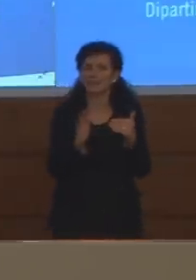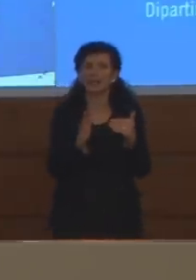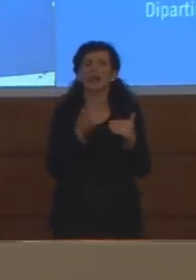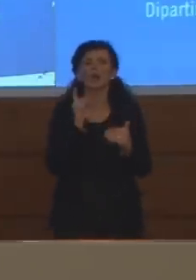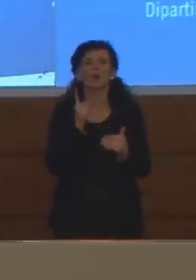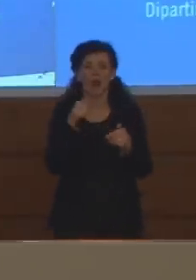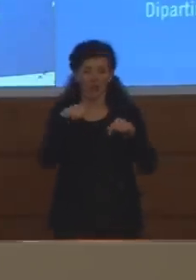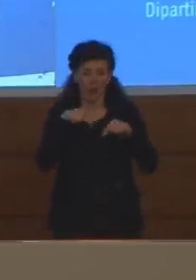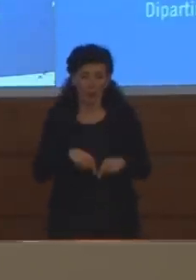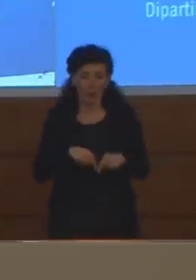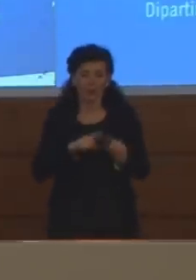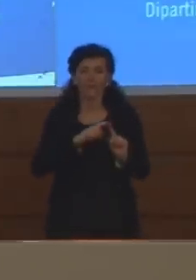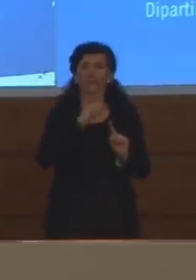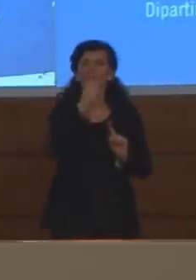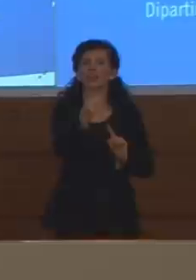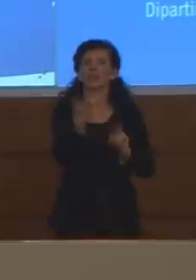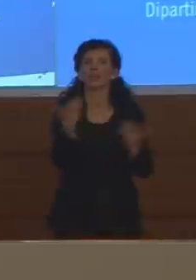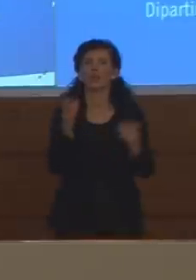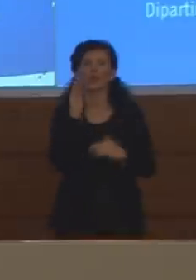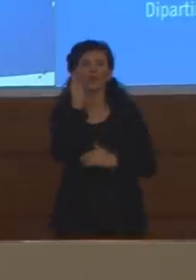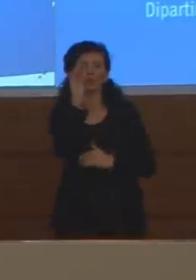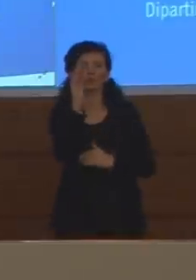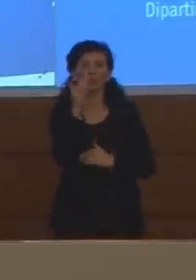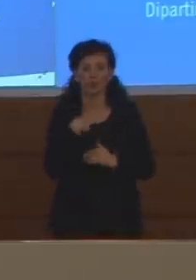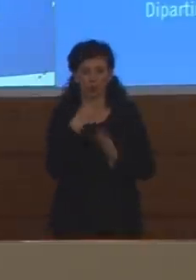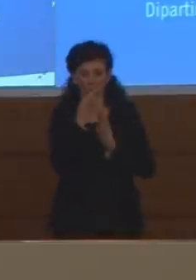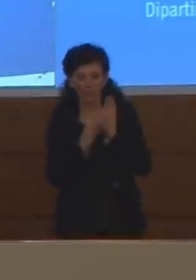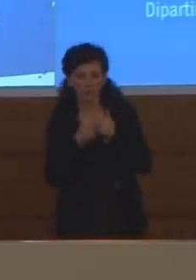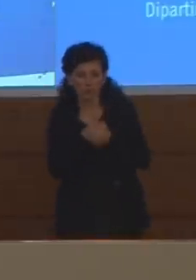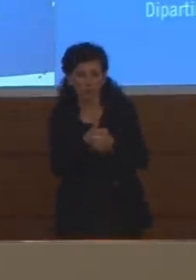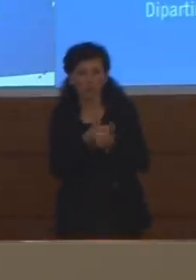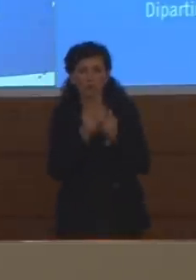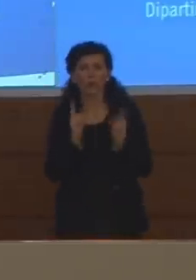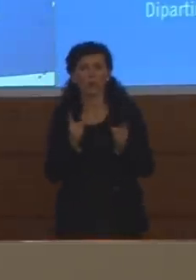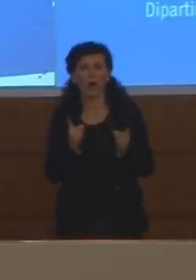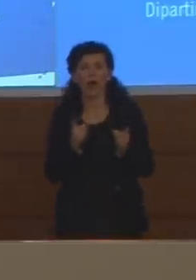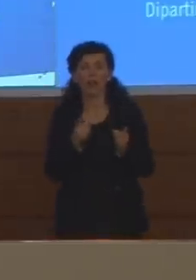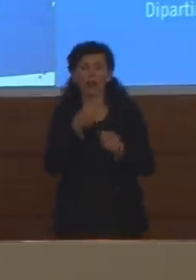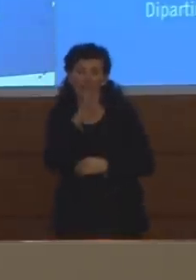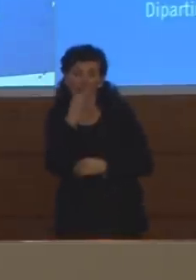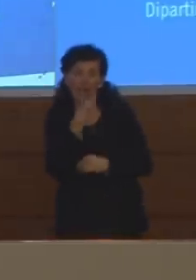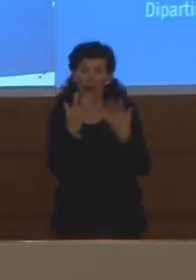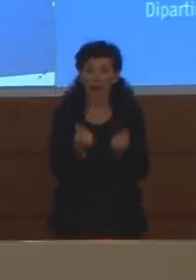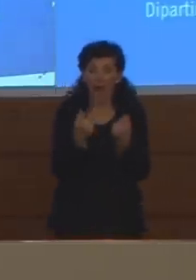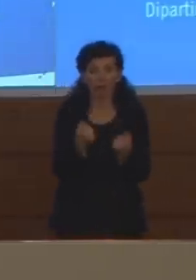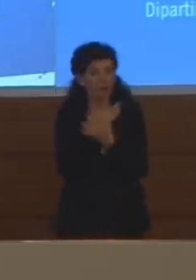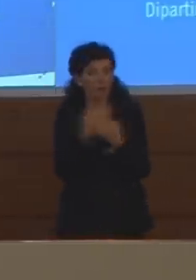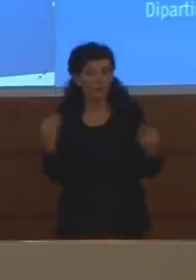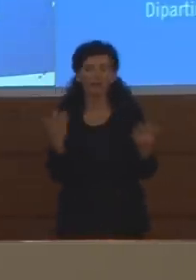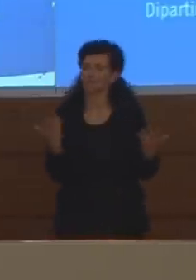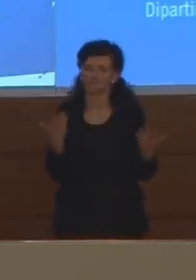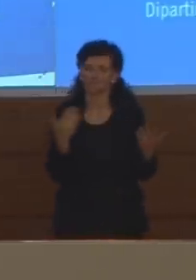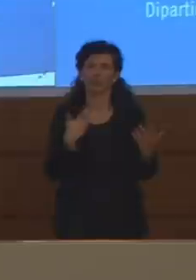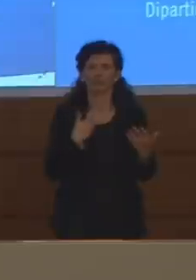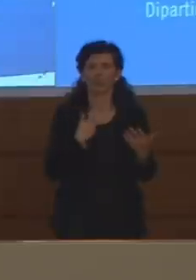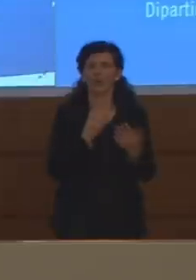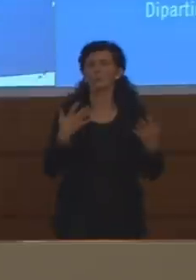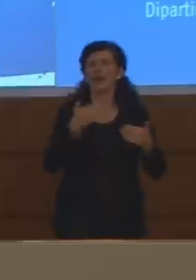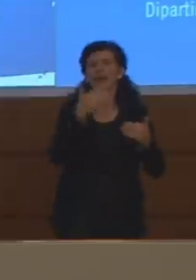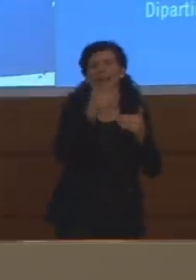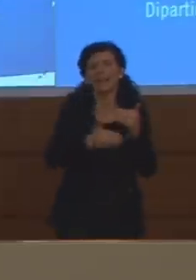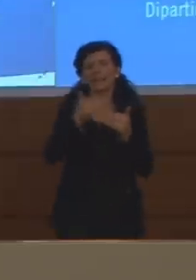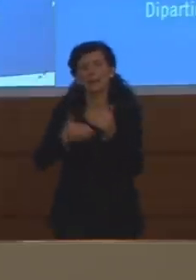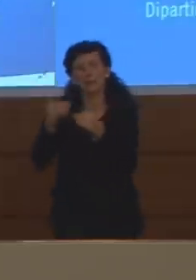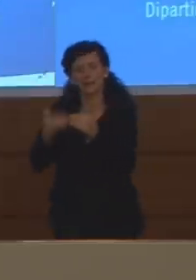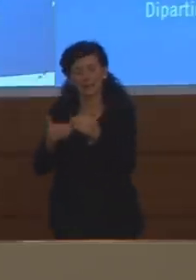qui a quel momento quali saranno le misure che avremo messo in atto e quanto queste misure saranno efficaci. Quindi con tutti questi limiti, devo dire